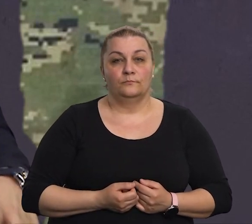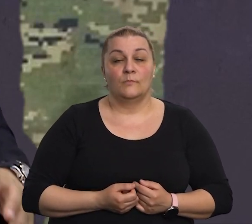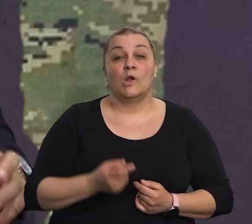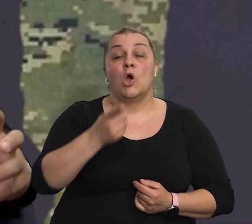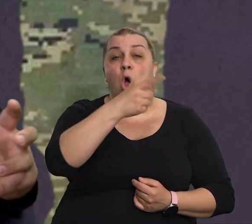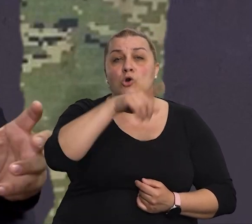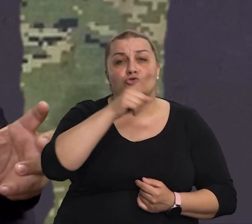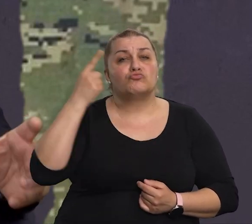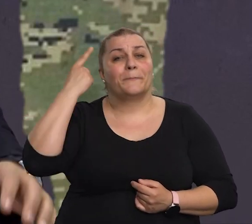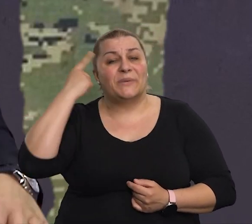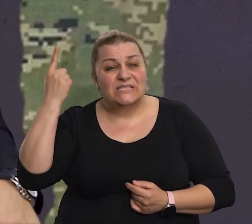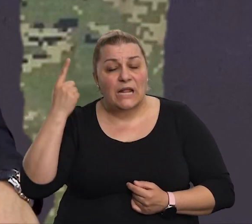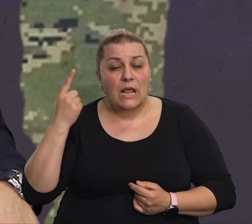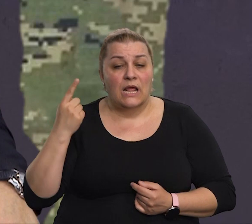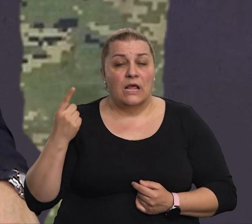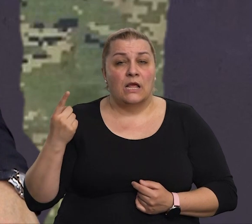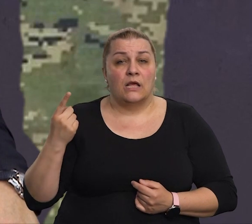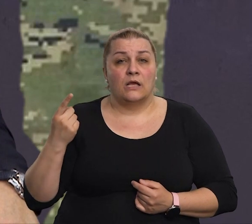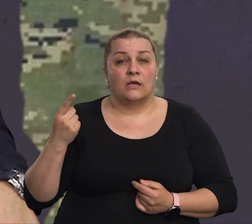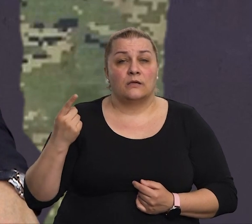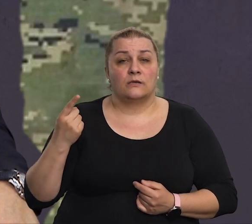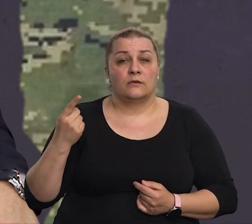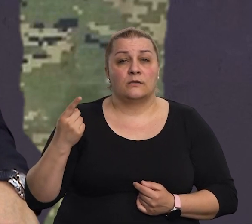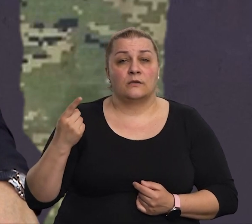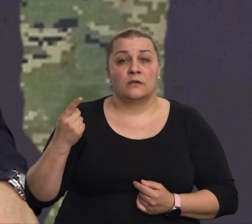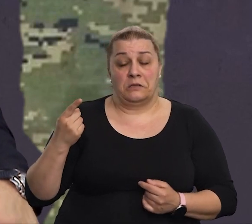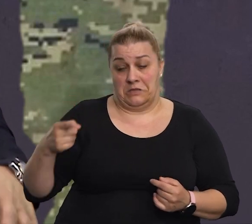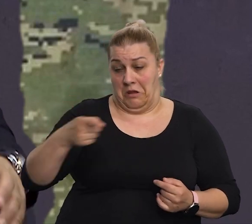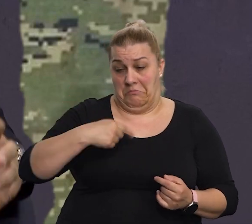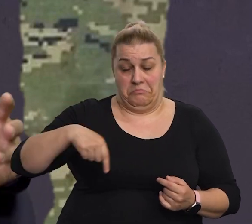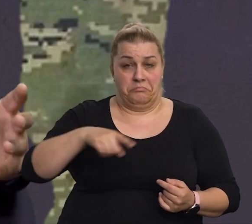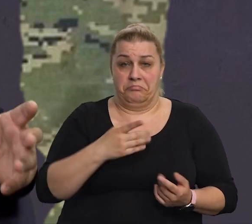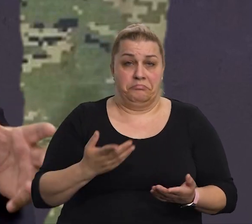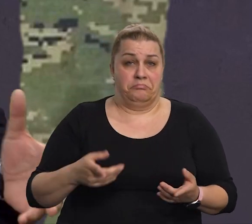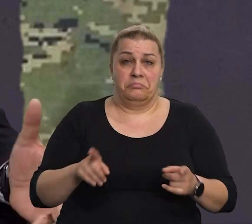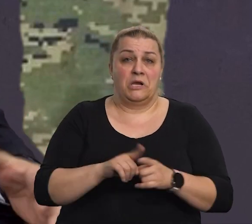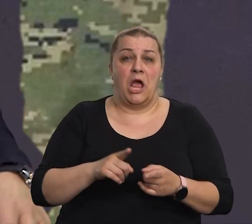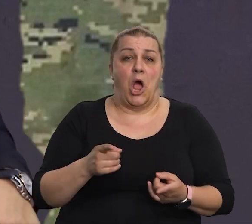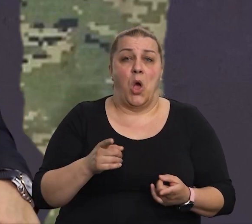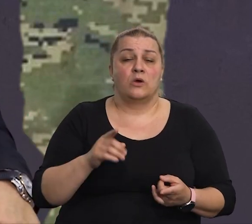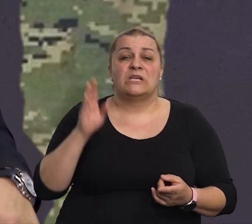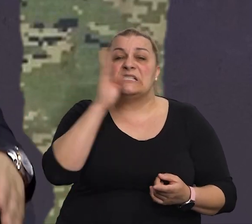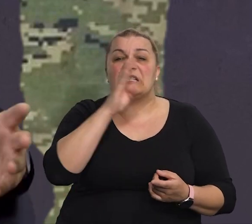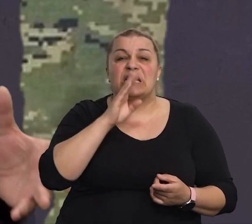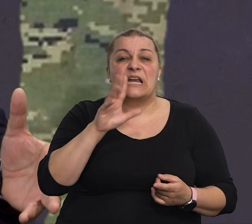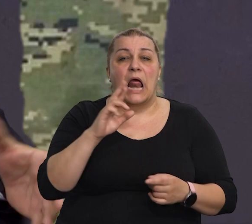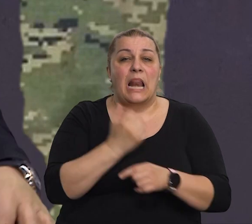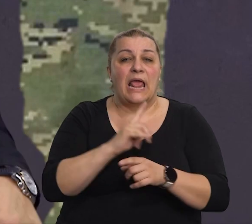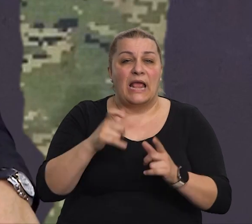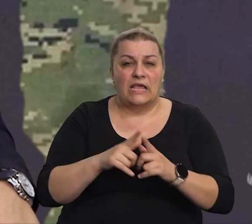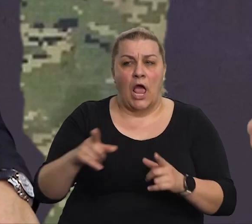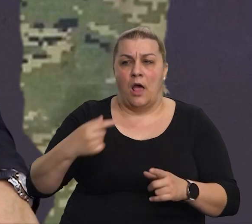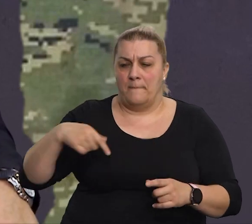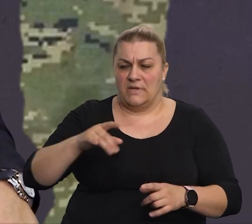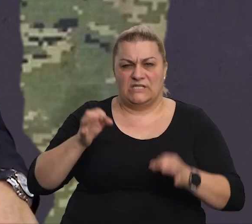mislili da jedna njihova, mislili su da je ispred njih jedna crna legija dobro uvježbanih i